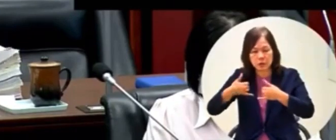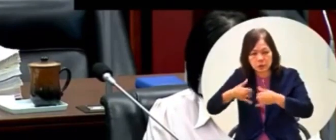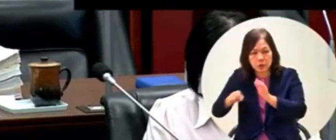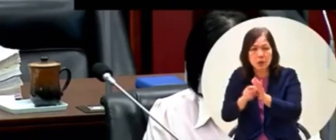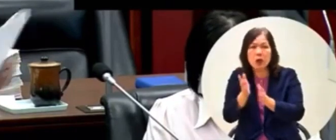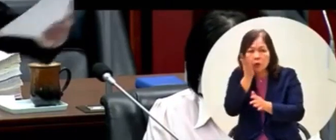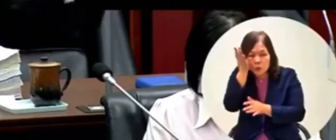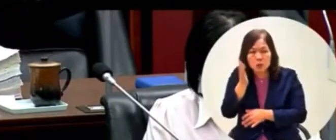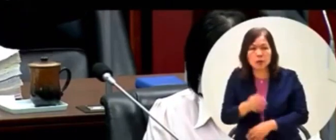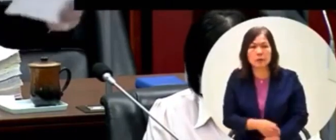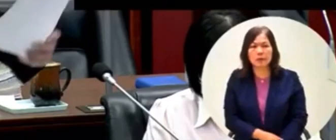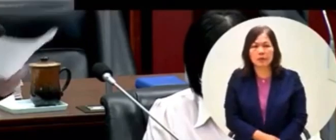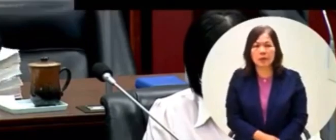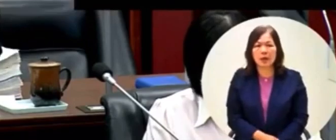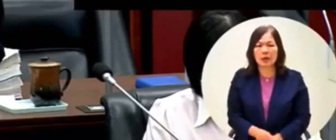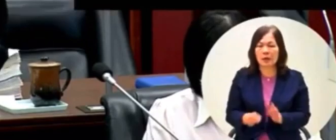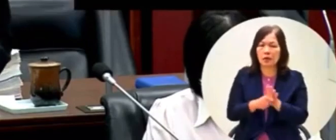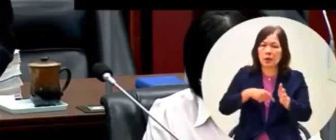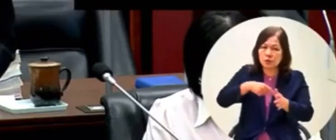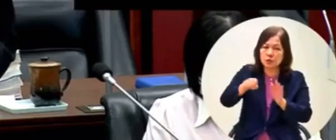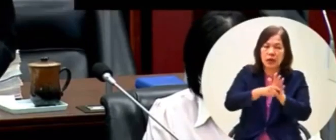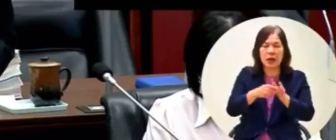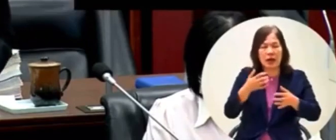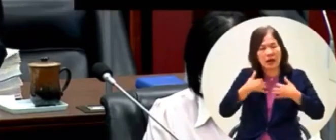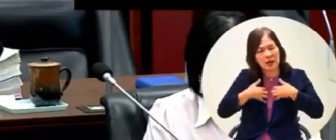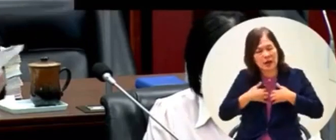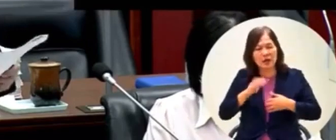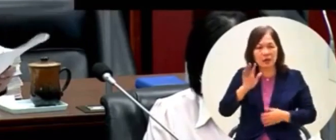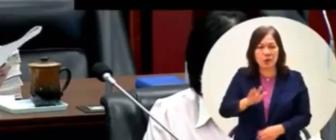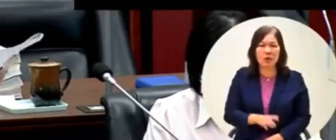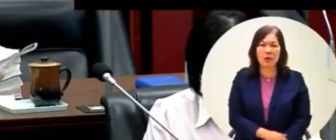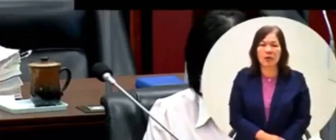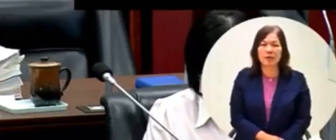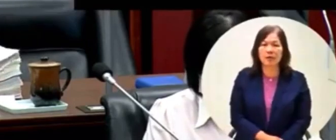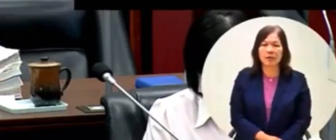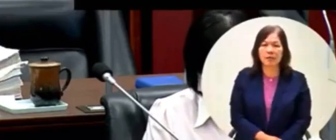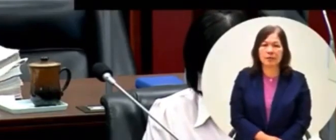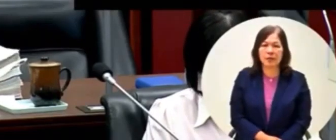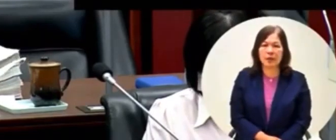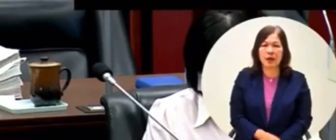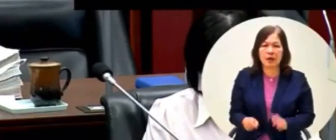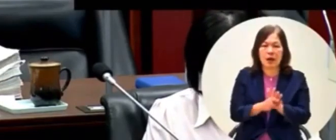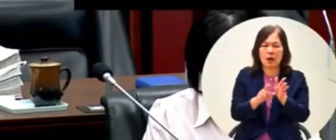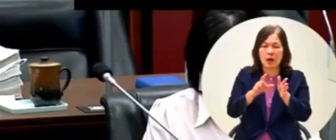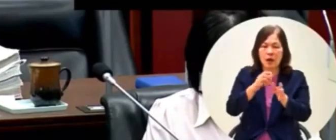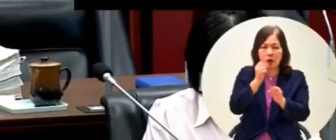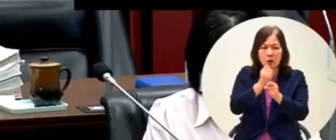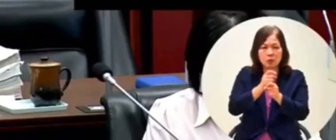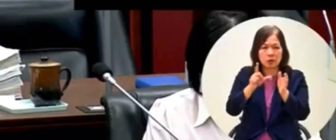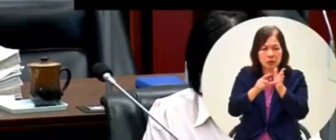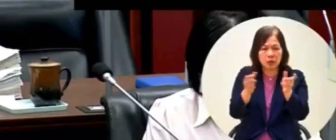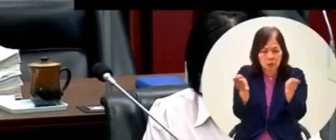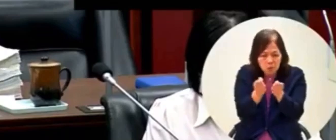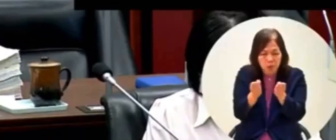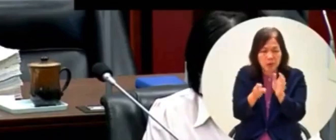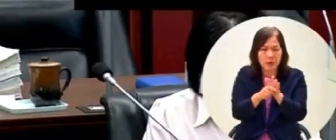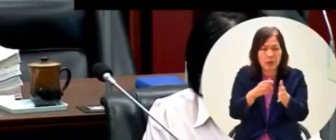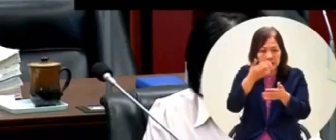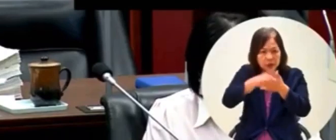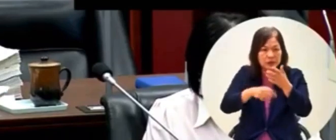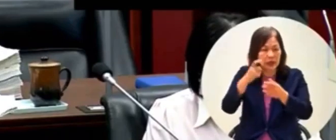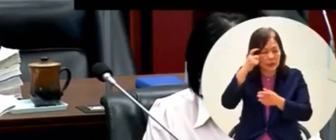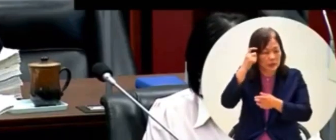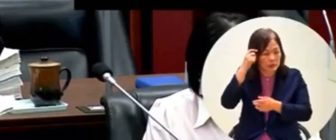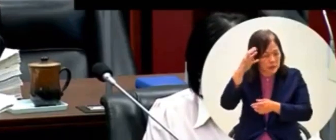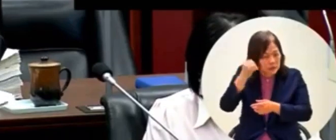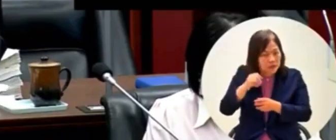下道的田平你去到那裡煩火煩火到你說工期百幾天給你縮大到幾十天但是